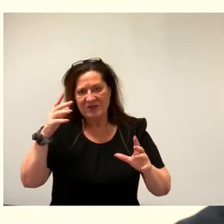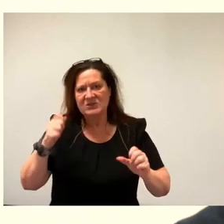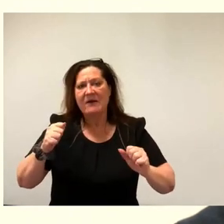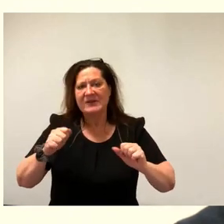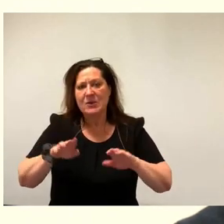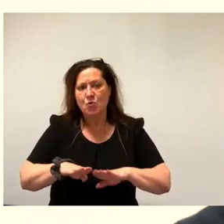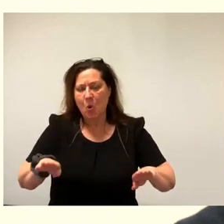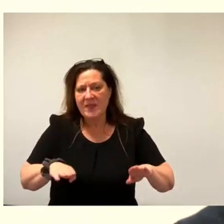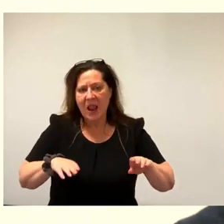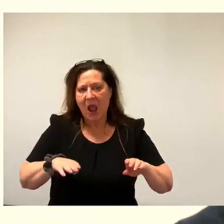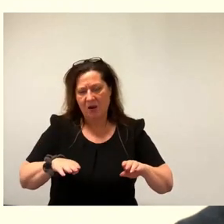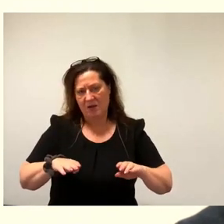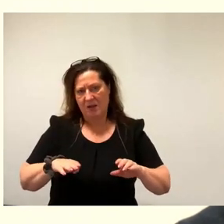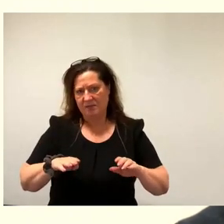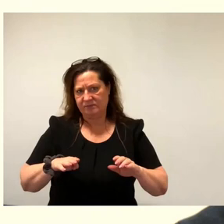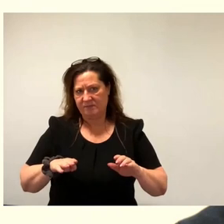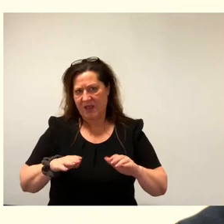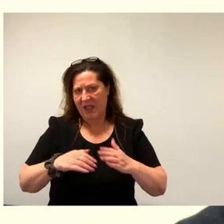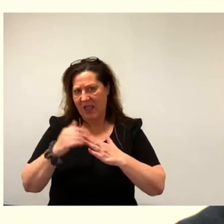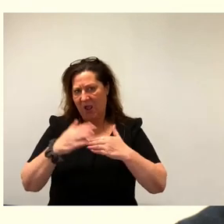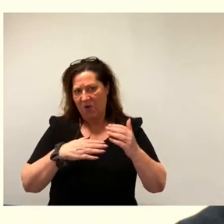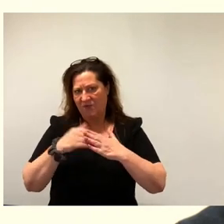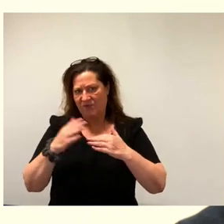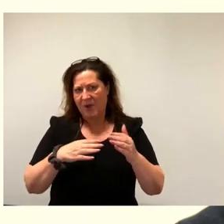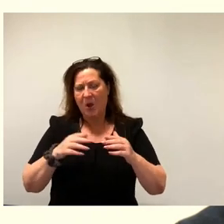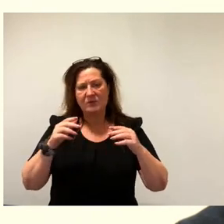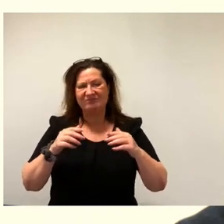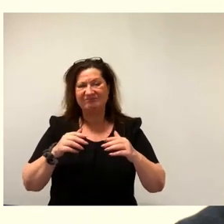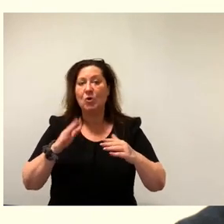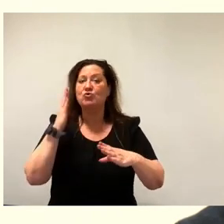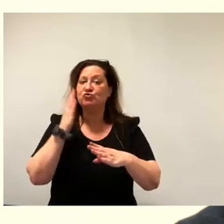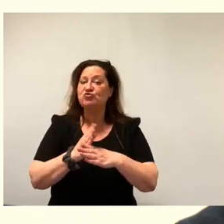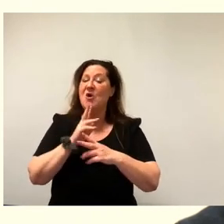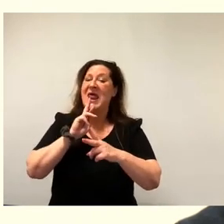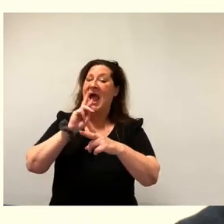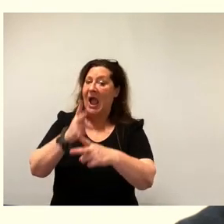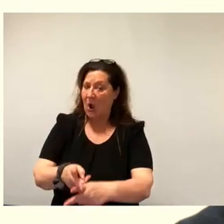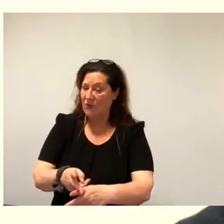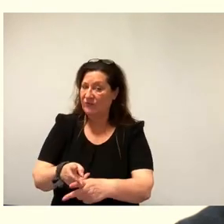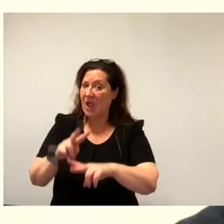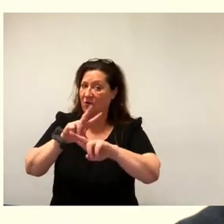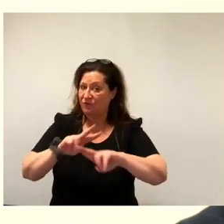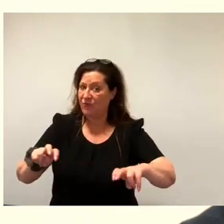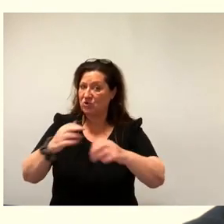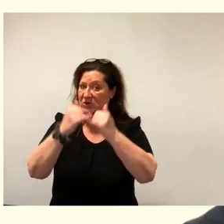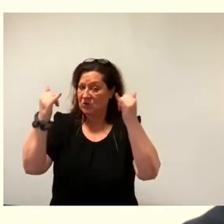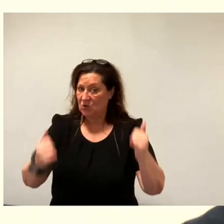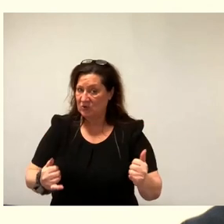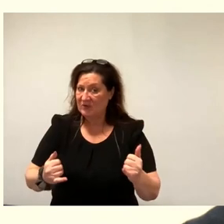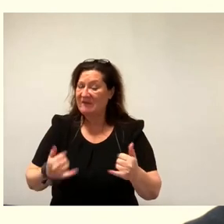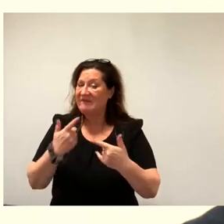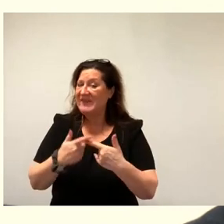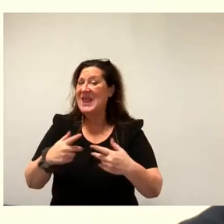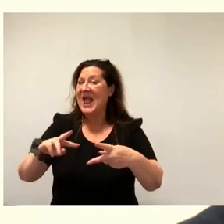Wir haben damit ein Forschungsinstitut, was einen Regressionsmietspiegel